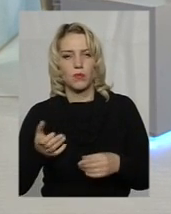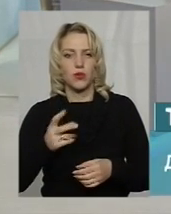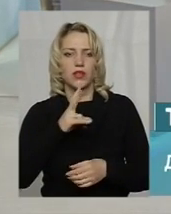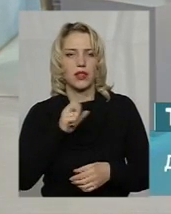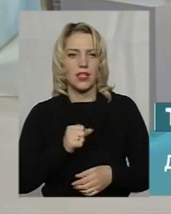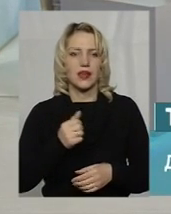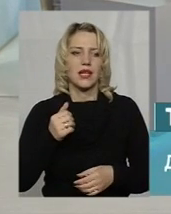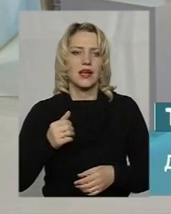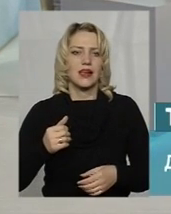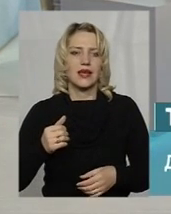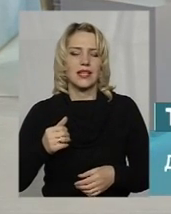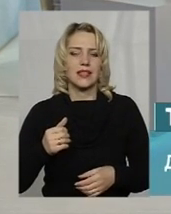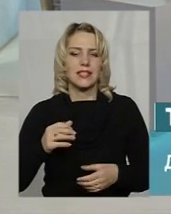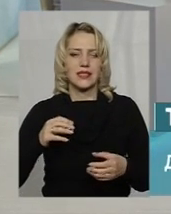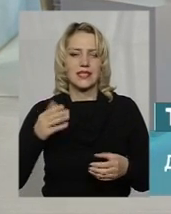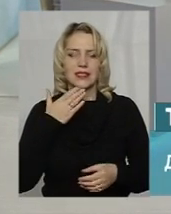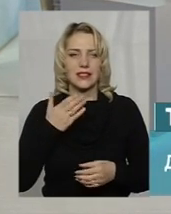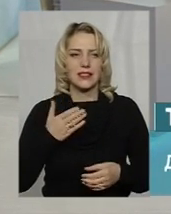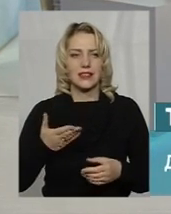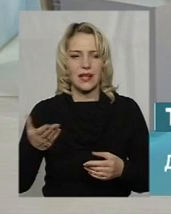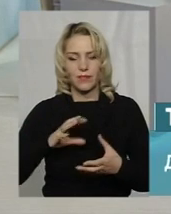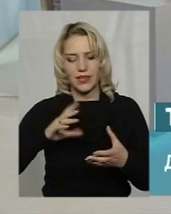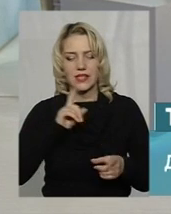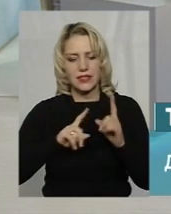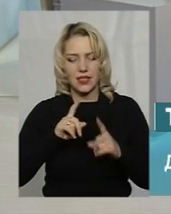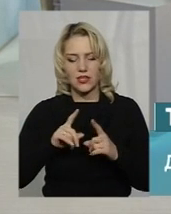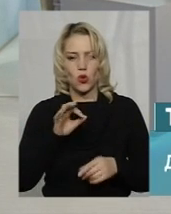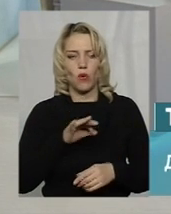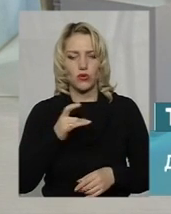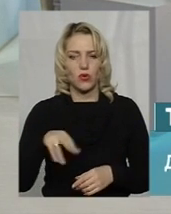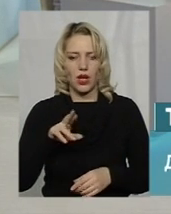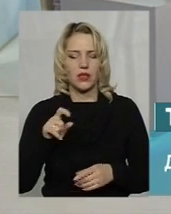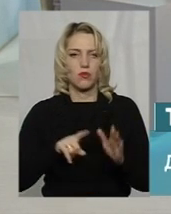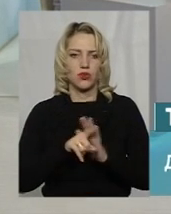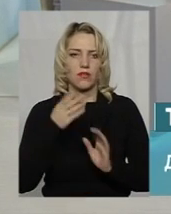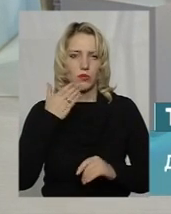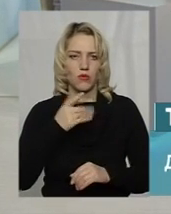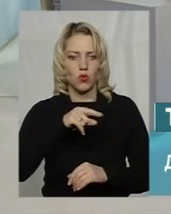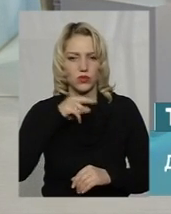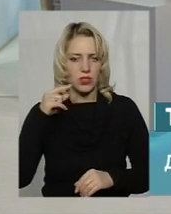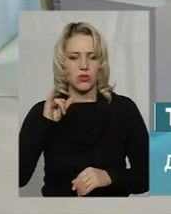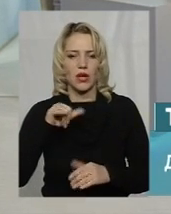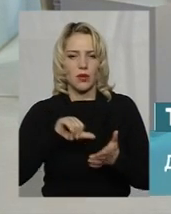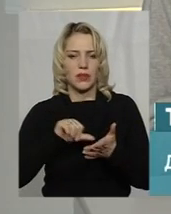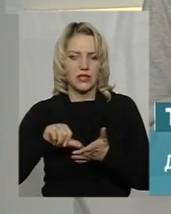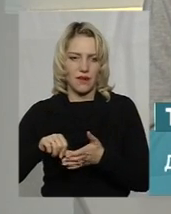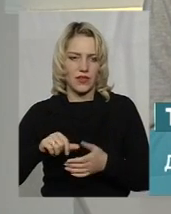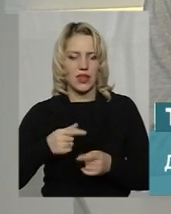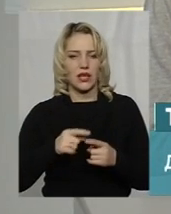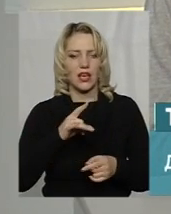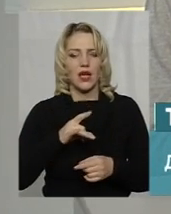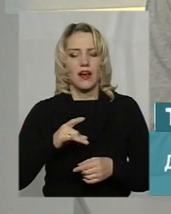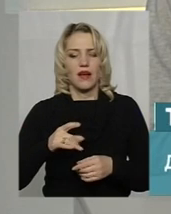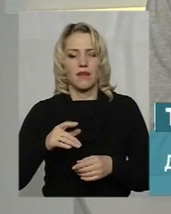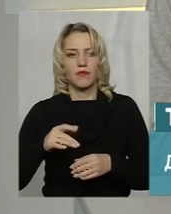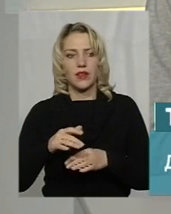але він почав звітувати російську, і представники однієї з політичних фракцій не дали йому продовжити. Після того його запрошували